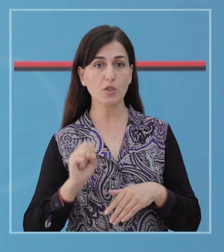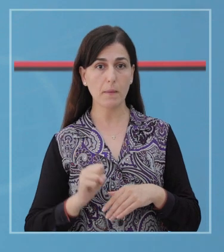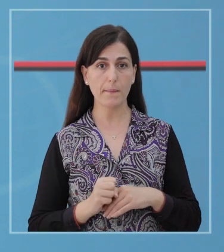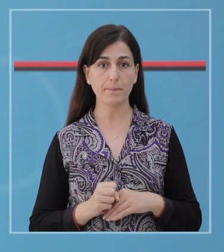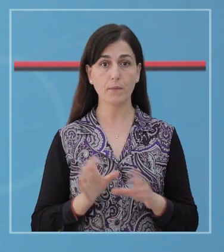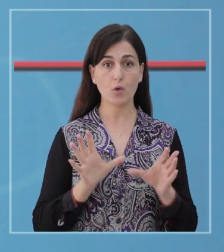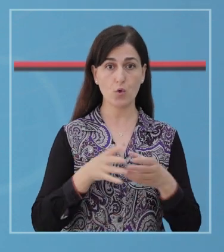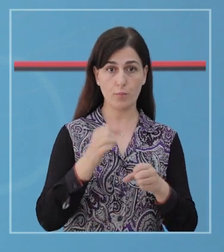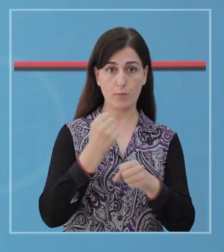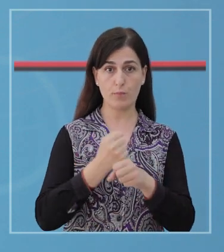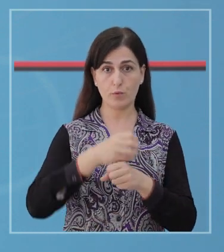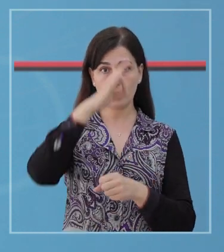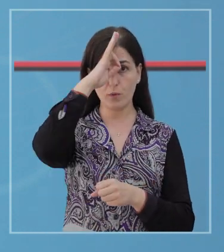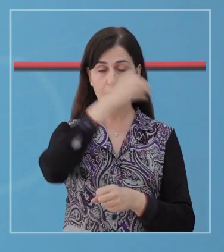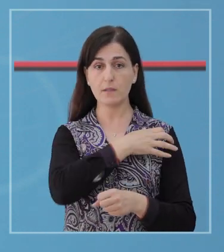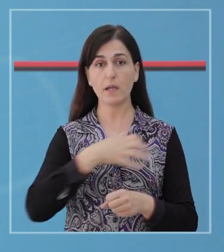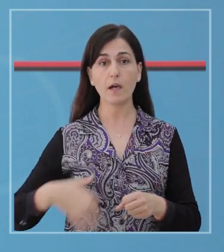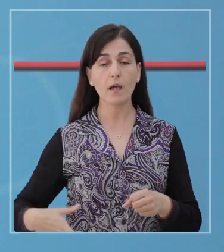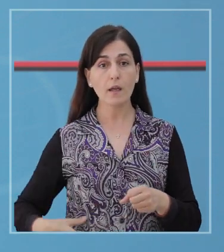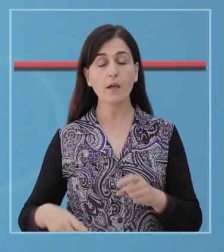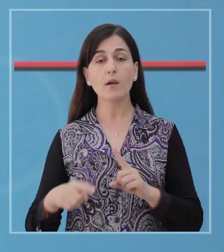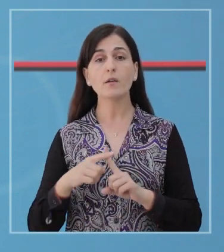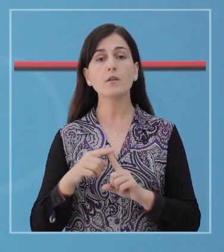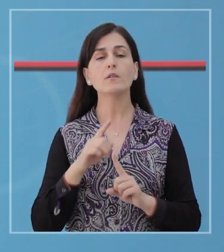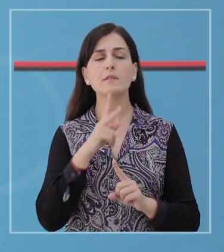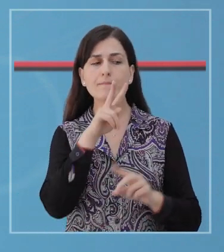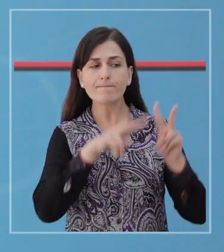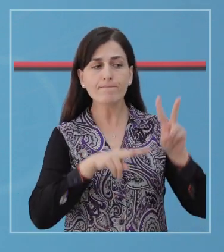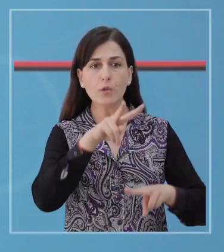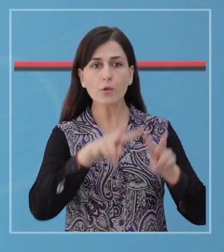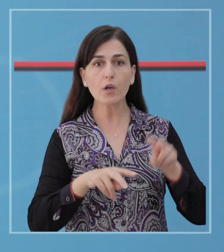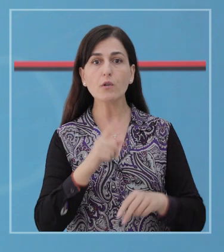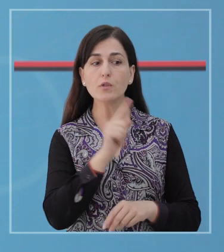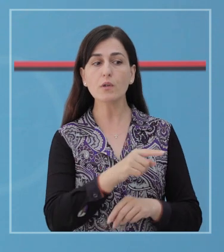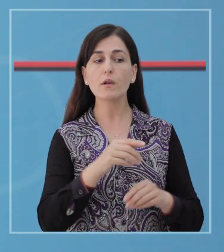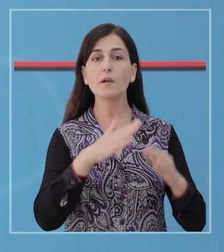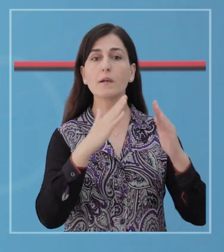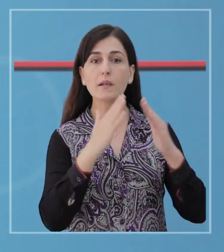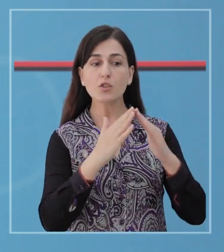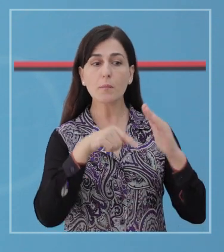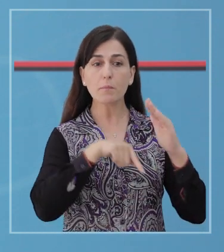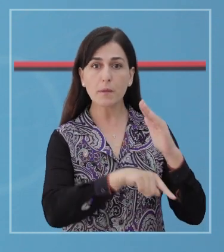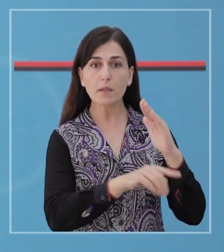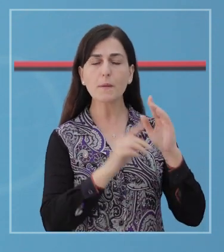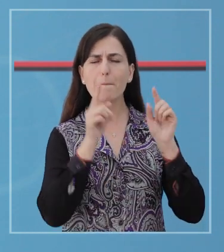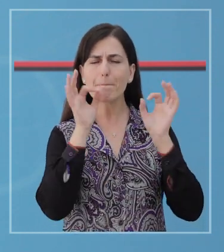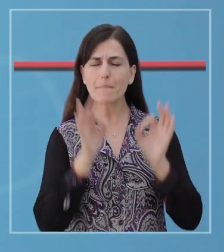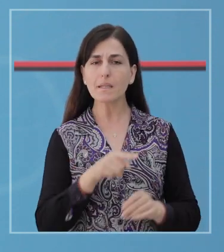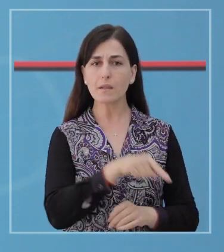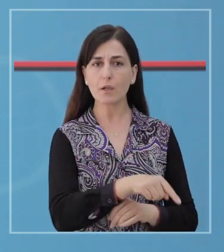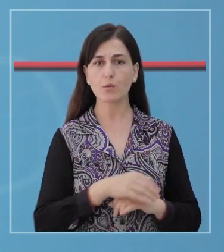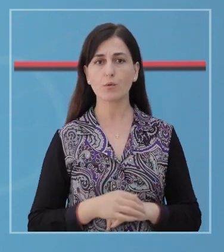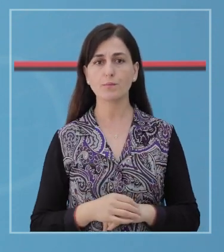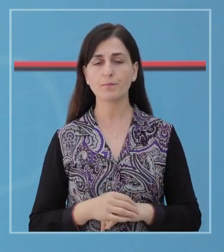e rendit, po intensifikohet puna për të garantuar respektimin e karantinës së detyrushme për personat e prejkur me